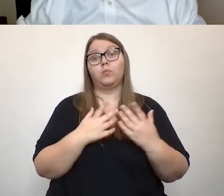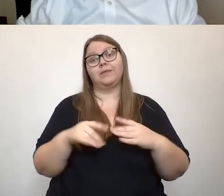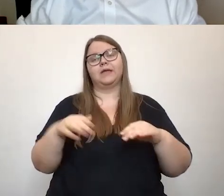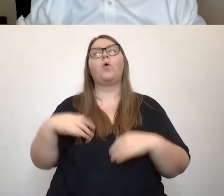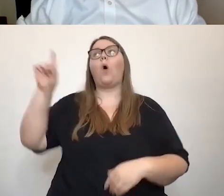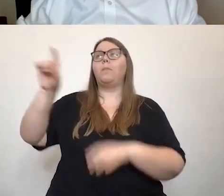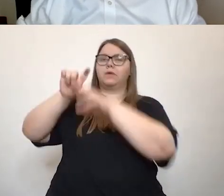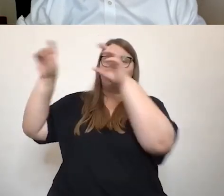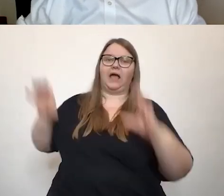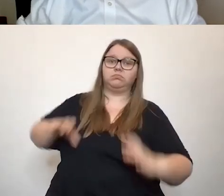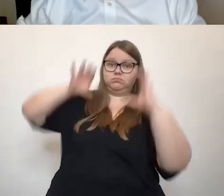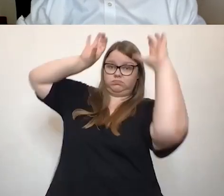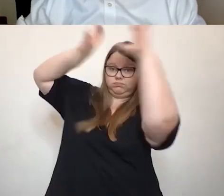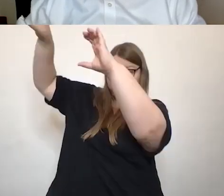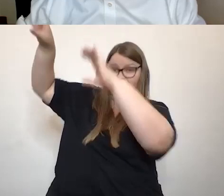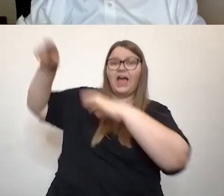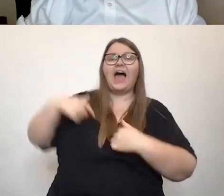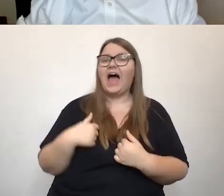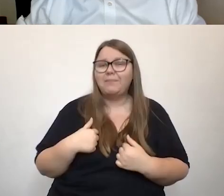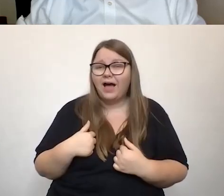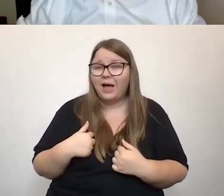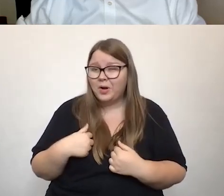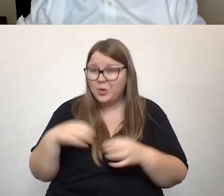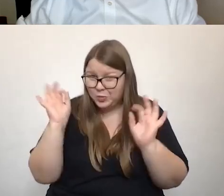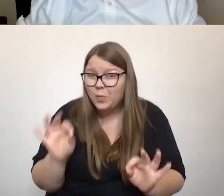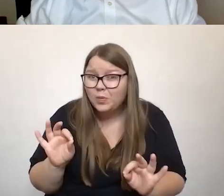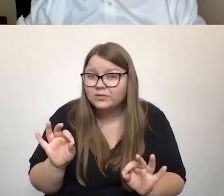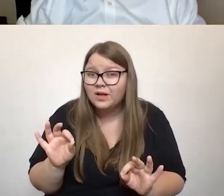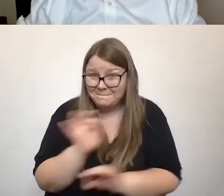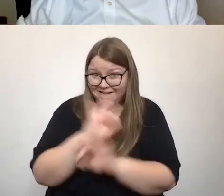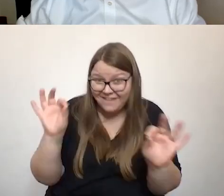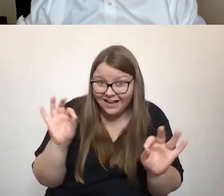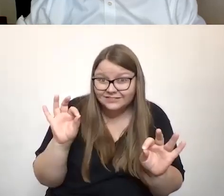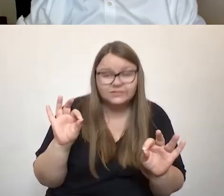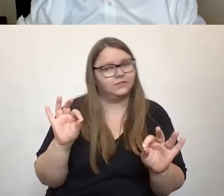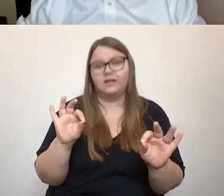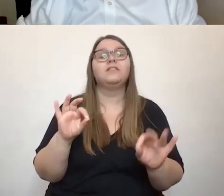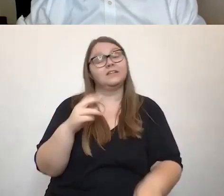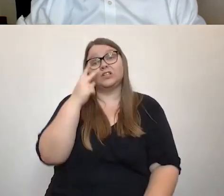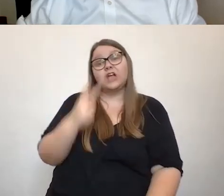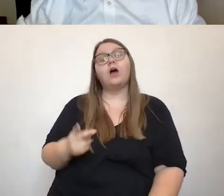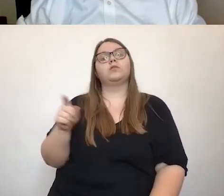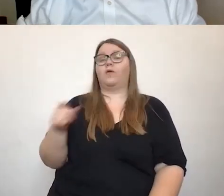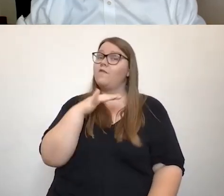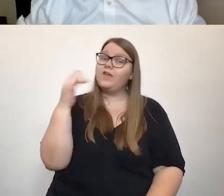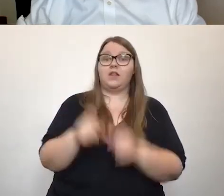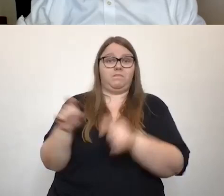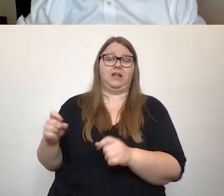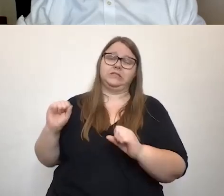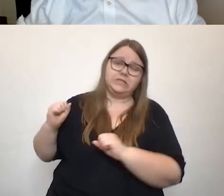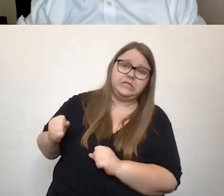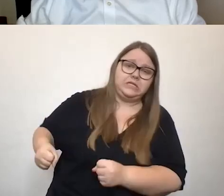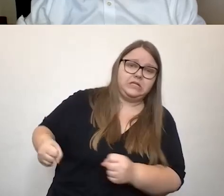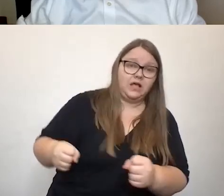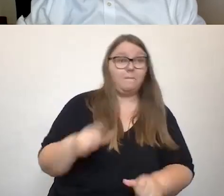ich finde es nicht optimal, wenn man vielen Menschen zuschaut, wie sie sich damit abmühen und es sind eben nicht nur Menschen mit einer